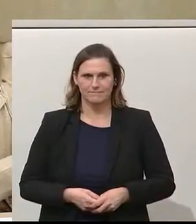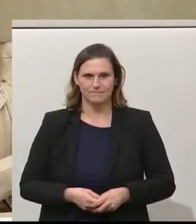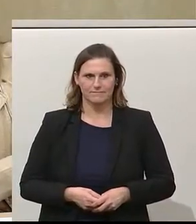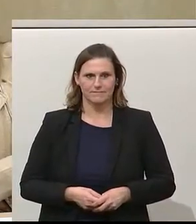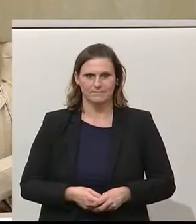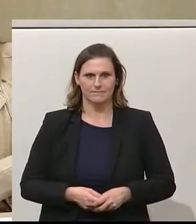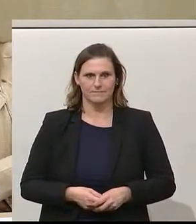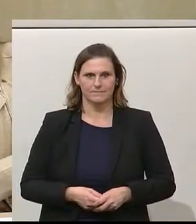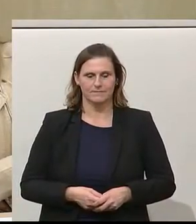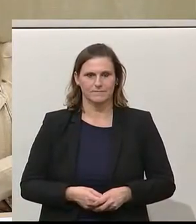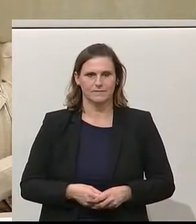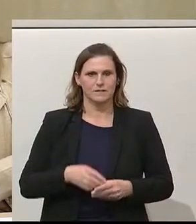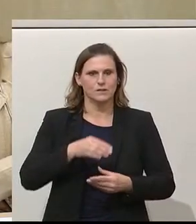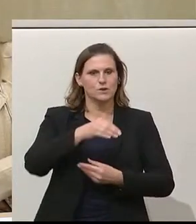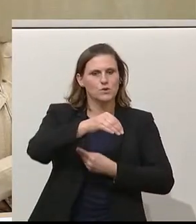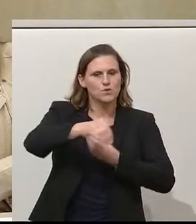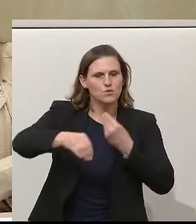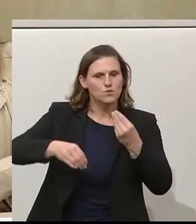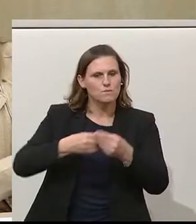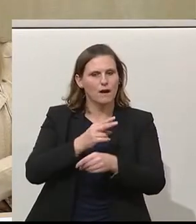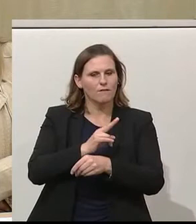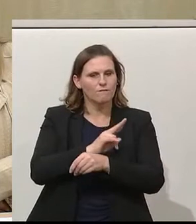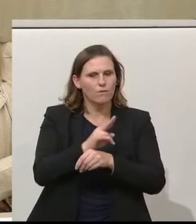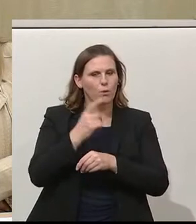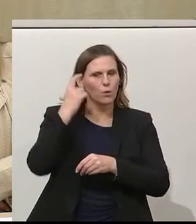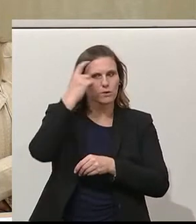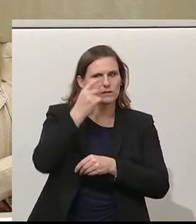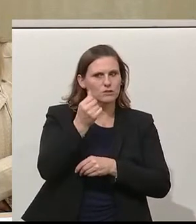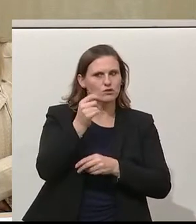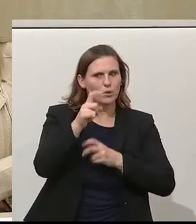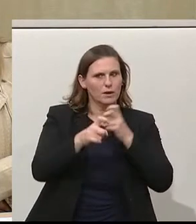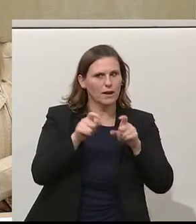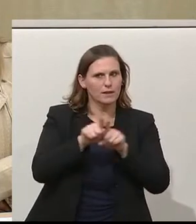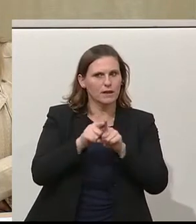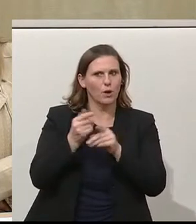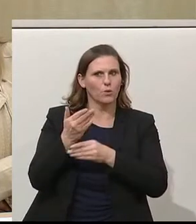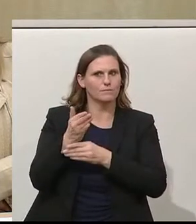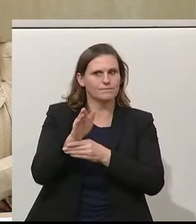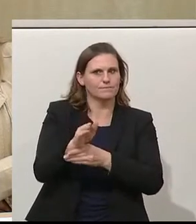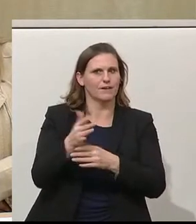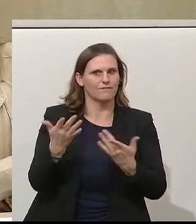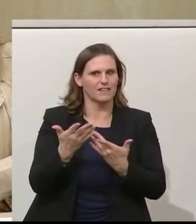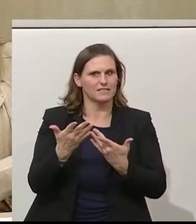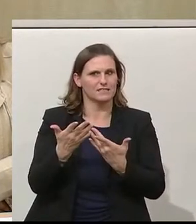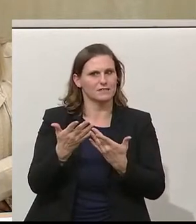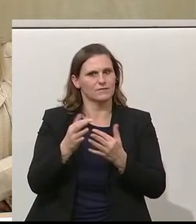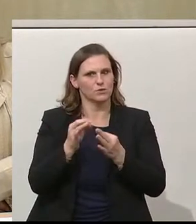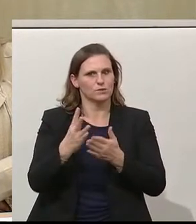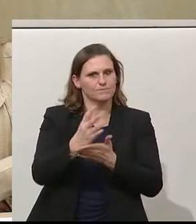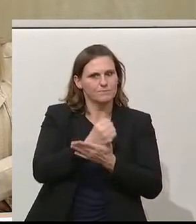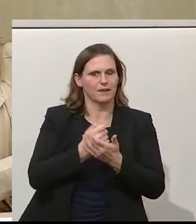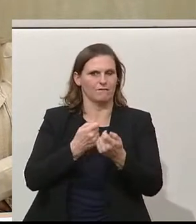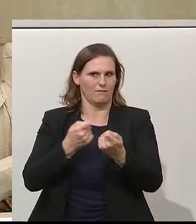Zum sorgsamen Umgang mit Steuergeld gehört auch eine effiziente Verwaltung. Und bereits bei der